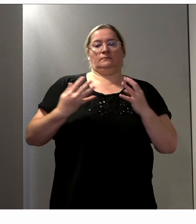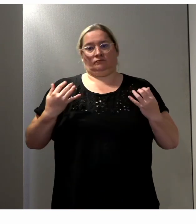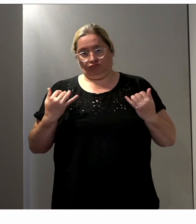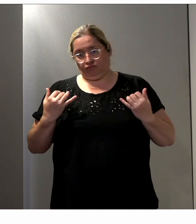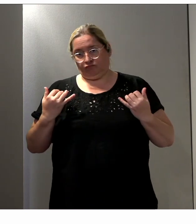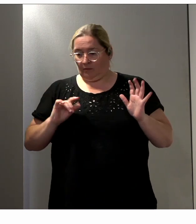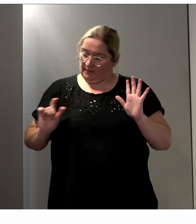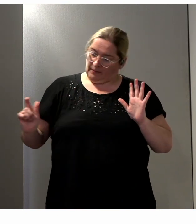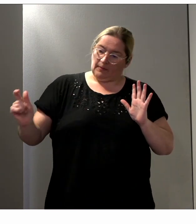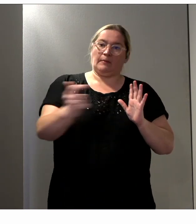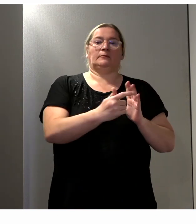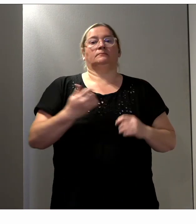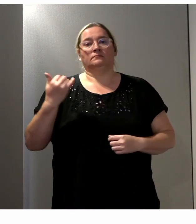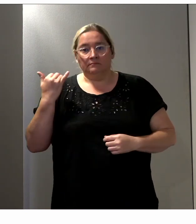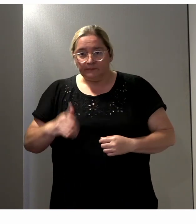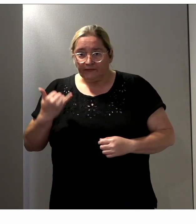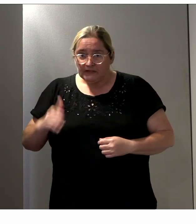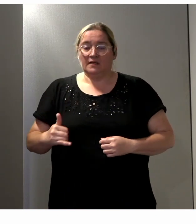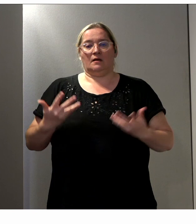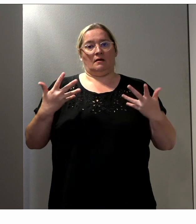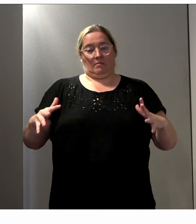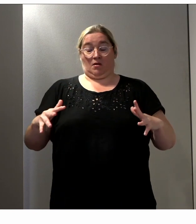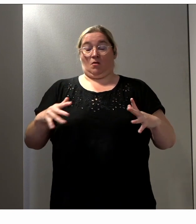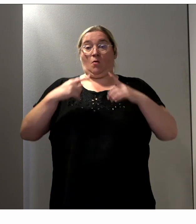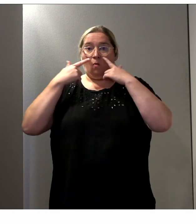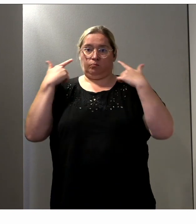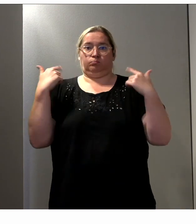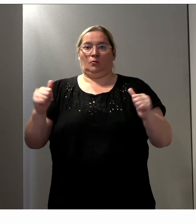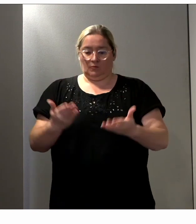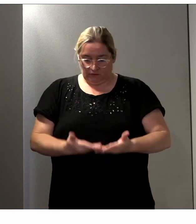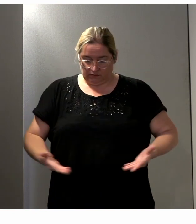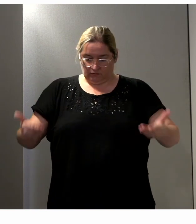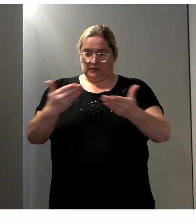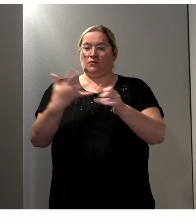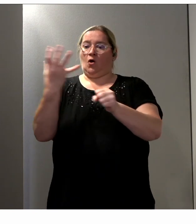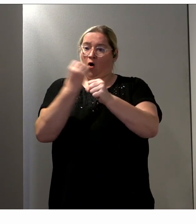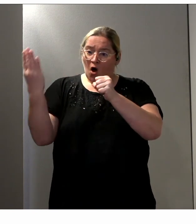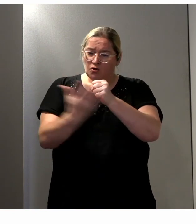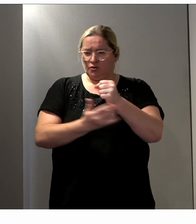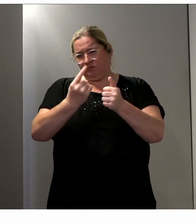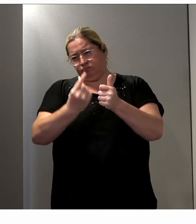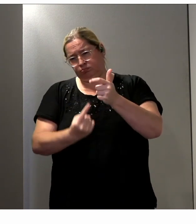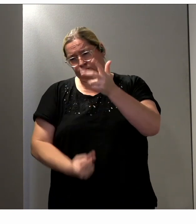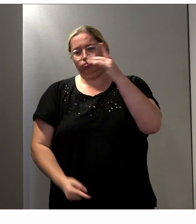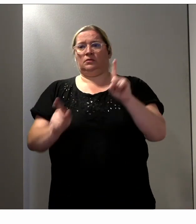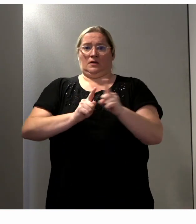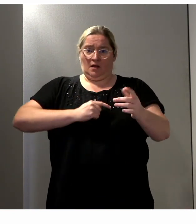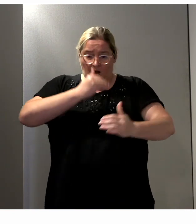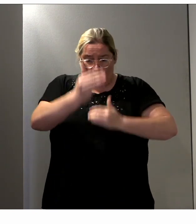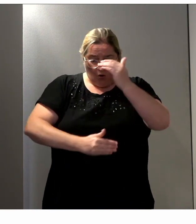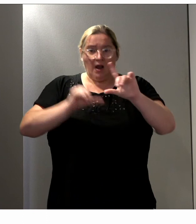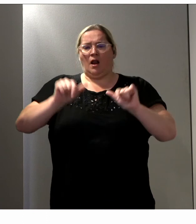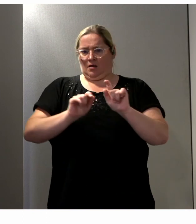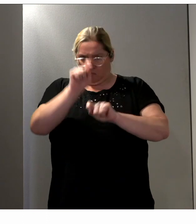définitive. On le voit, il y a quand même beaucoup d'enjeux, certains progrès ont déjà pu être faits,